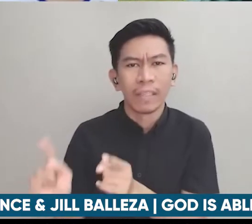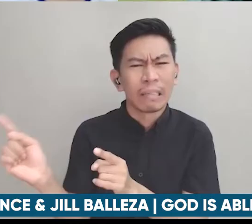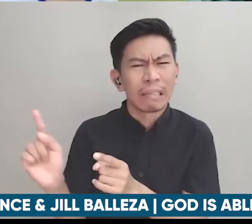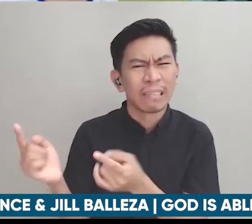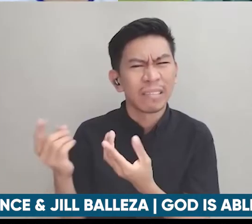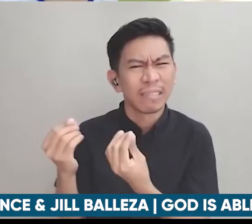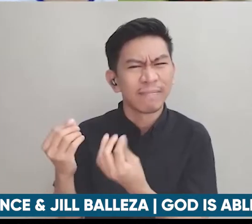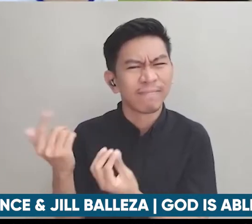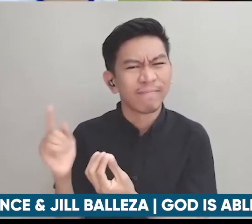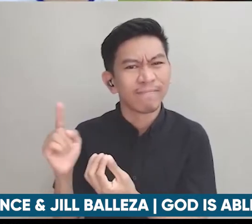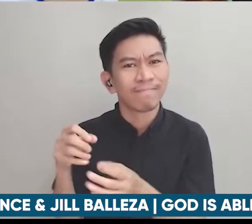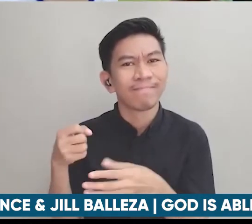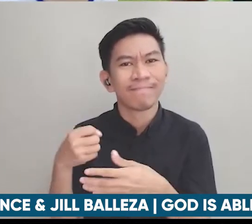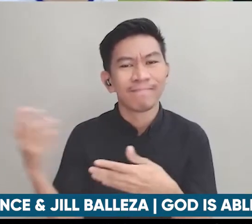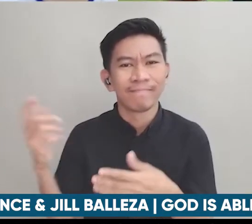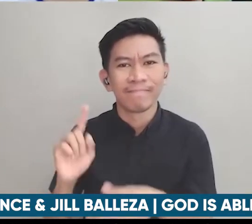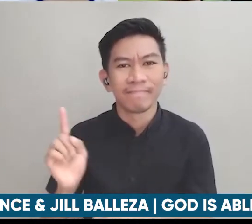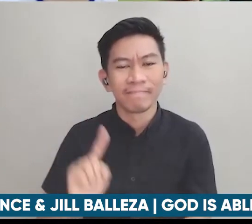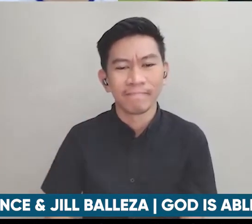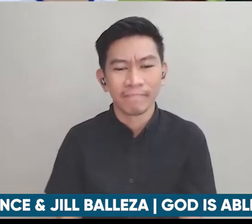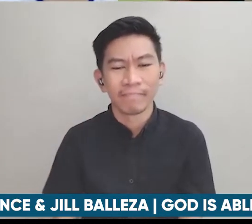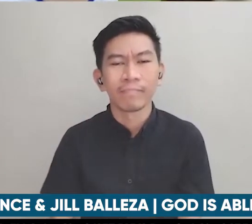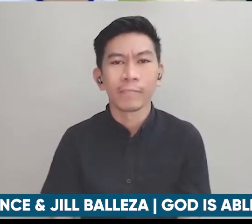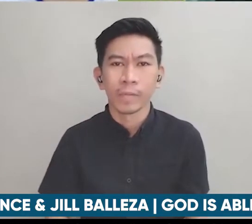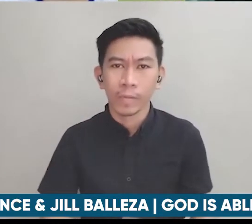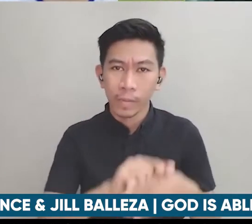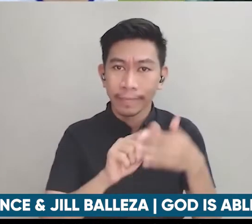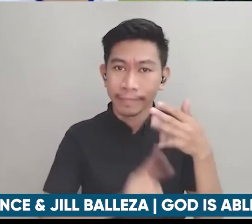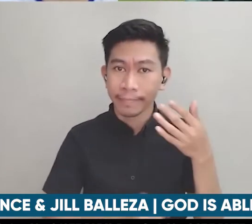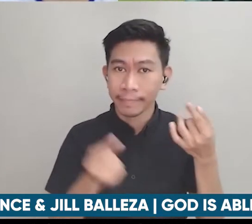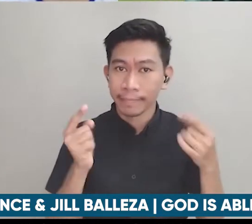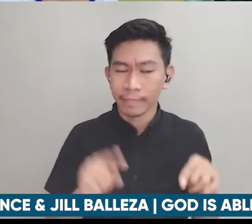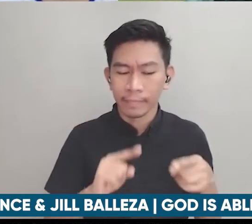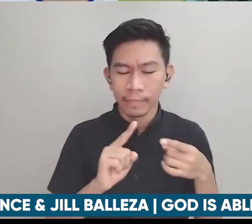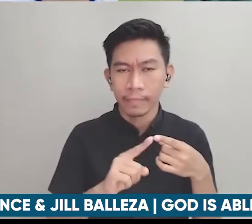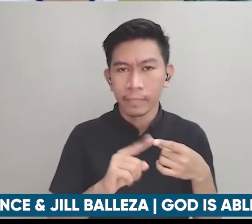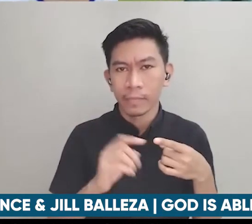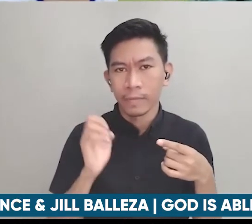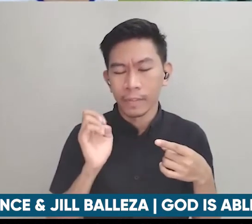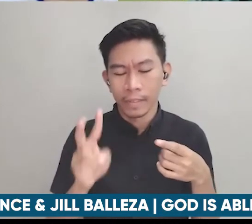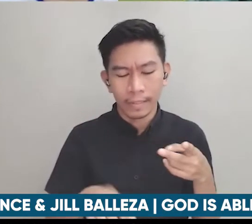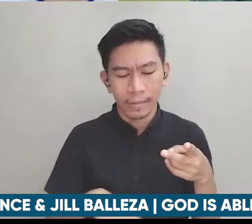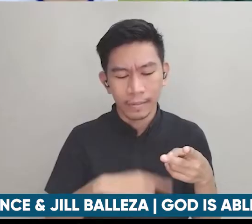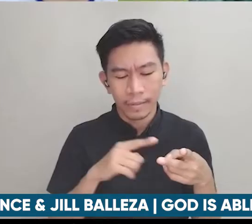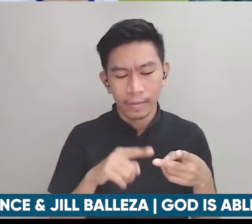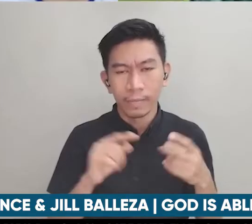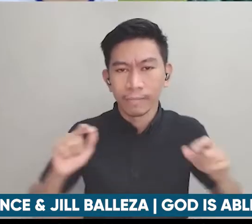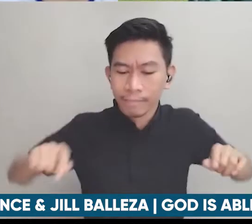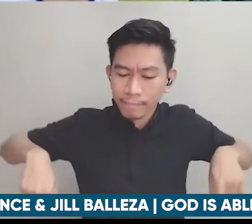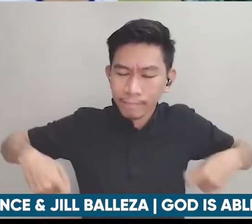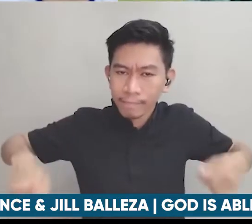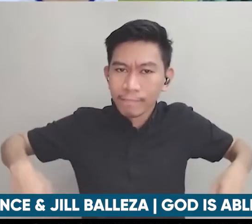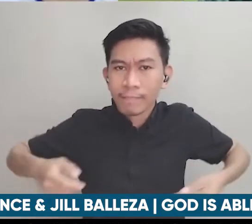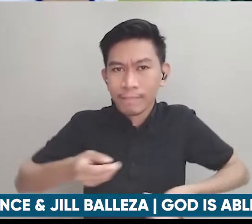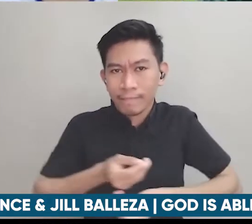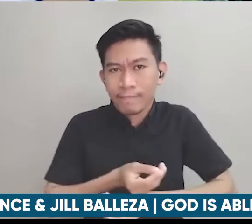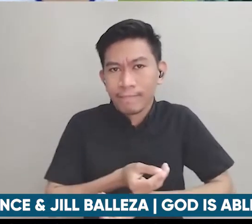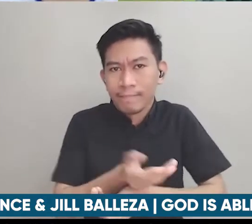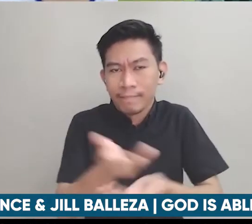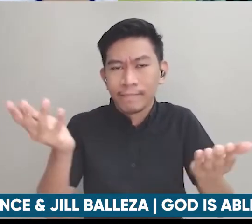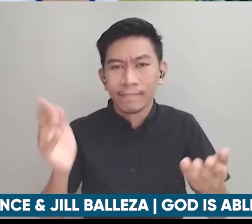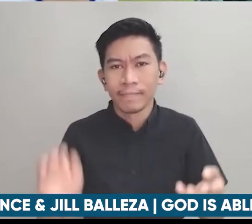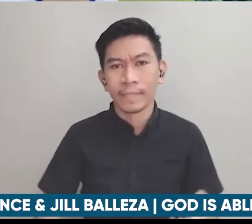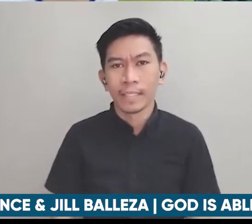actually mayroong evangelism and then giving of wheelchairs yung mga cranes dun sa